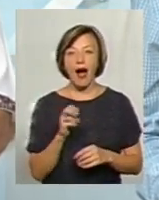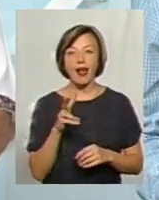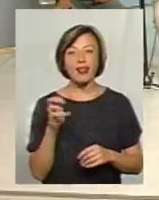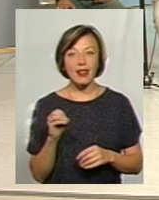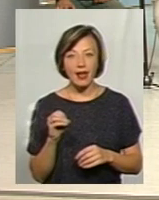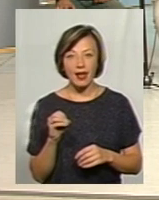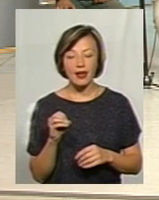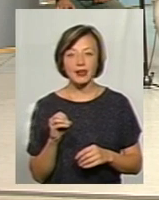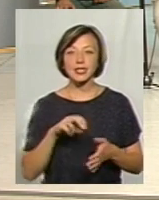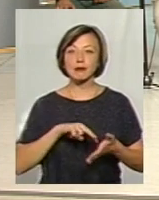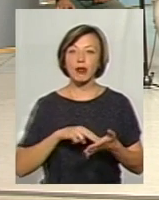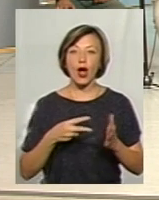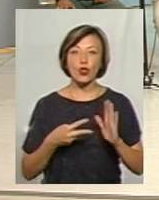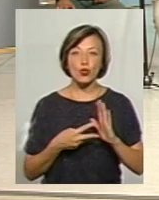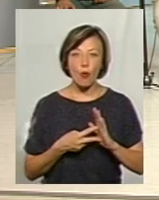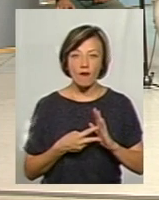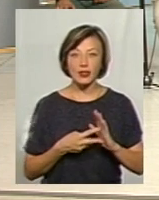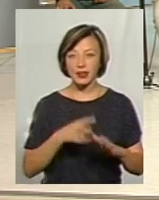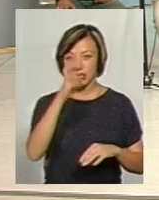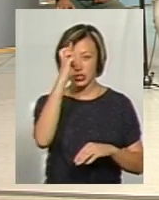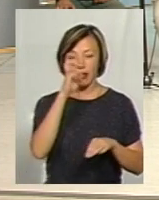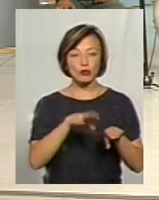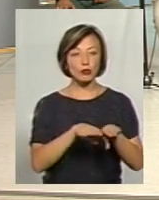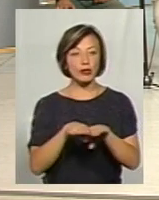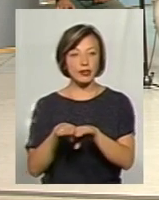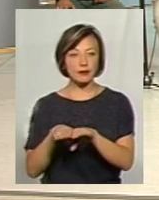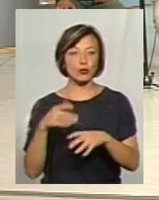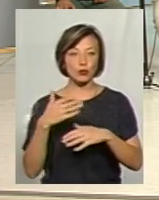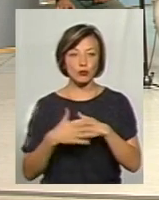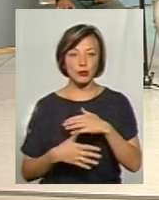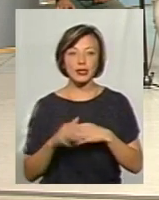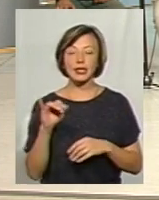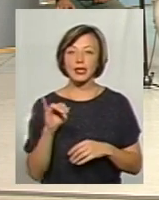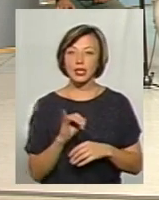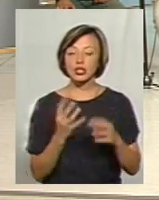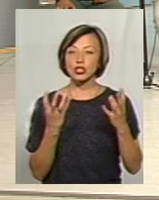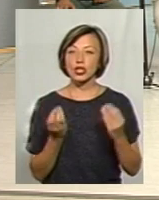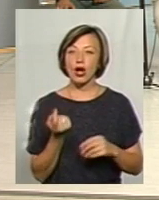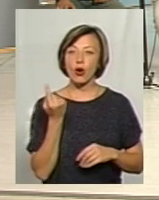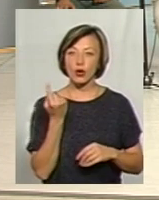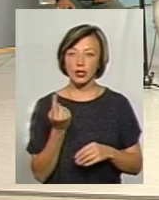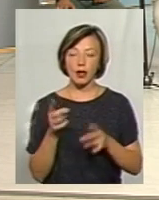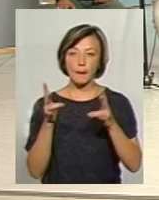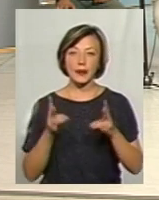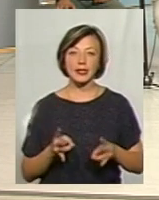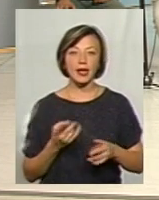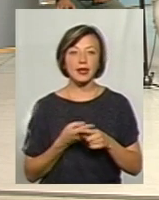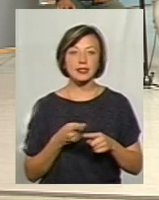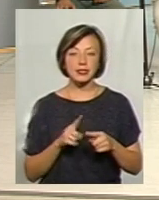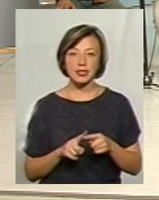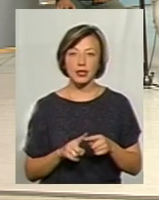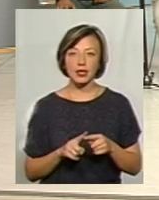сплановано на державному рівні. Розумієте? І ще одна біда, це я,